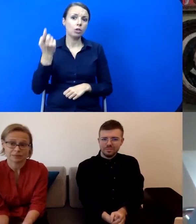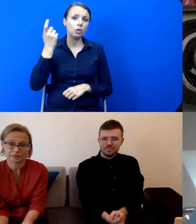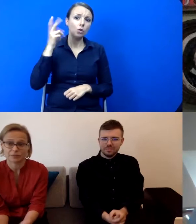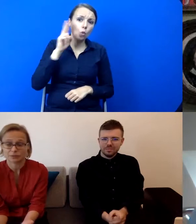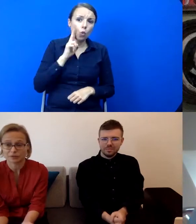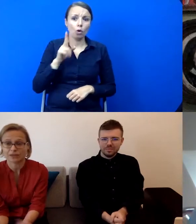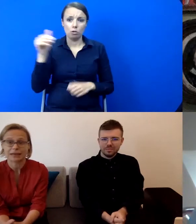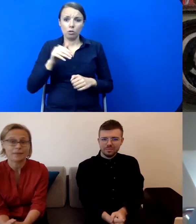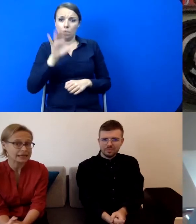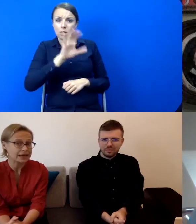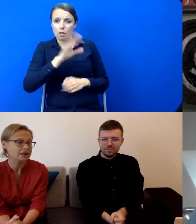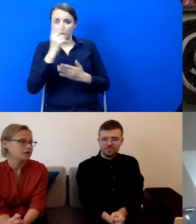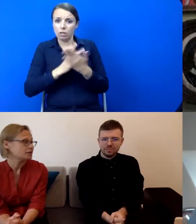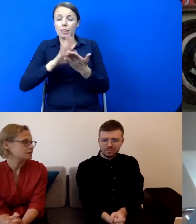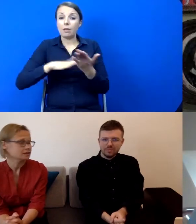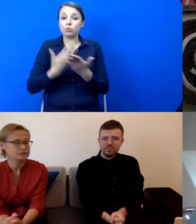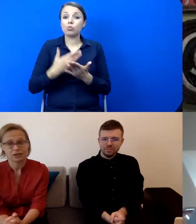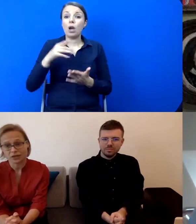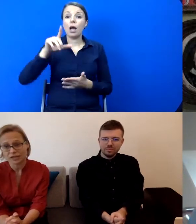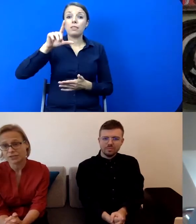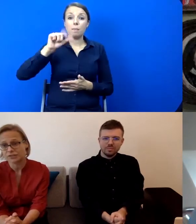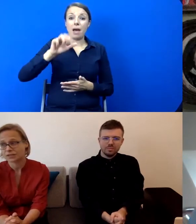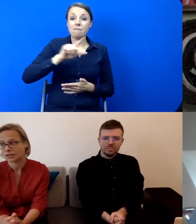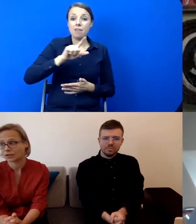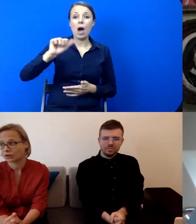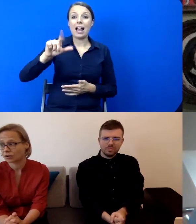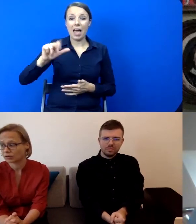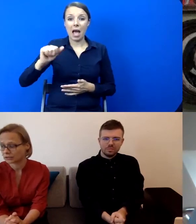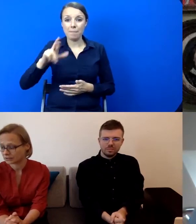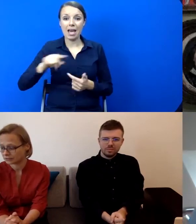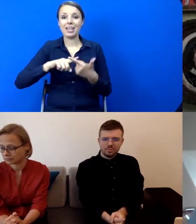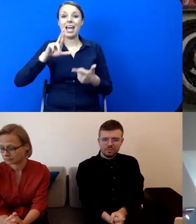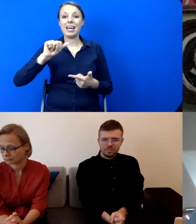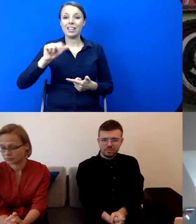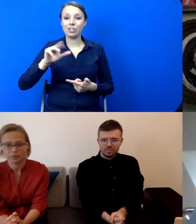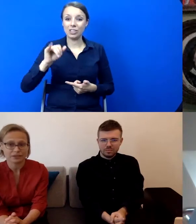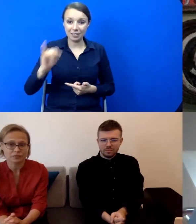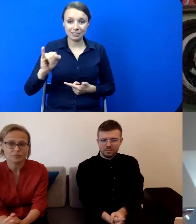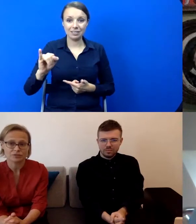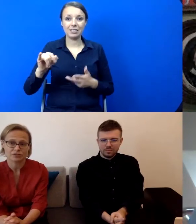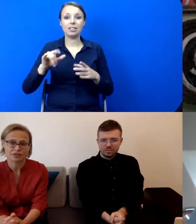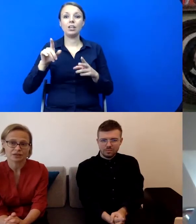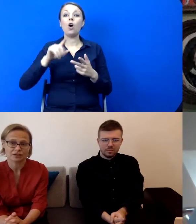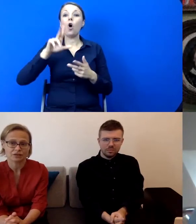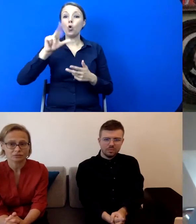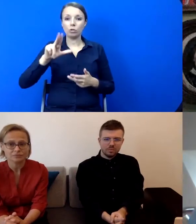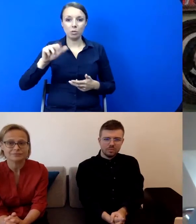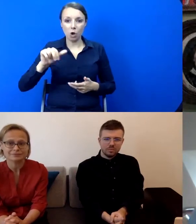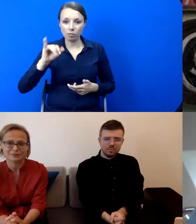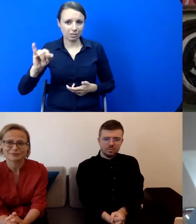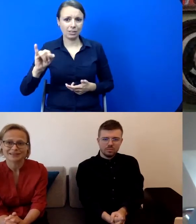takie filmy w przypadku Waldhammera, Karola Radziszewskiego, Roberta Kuświrowskiego,